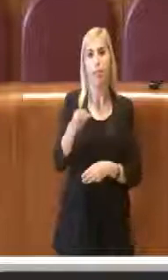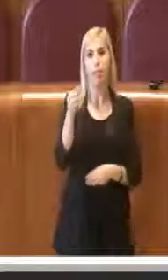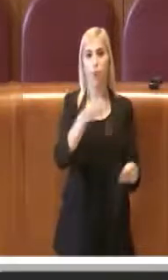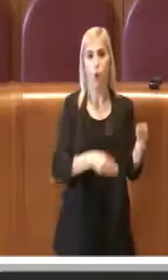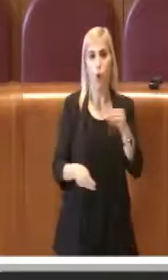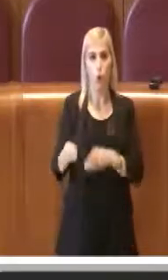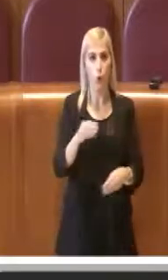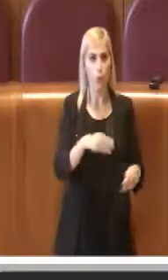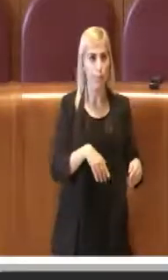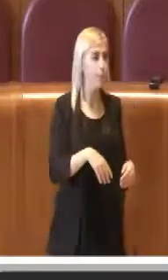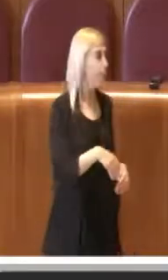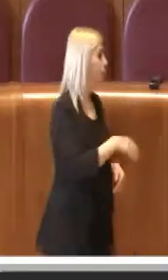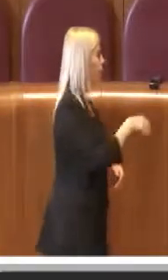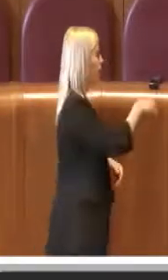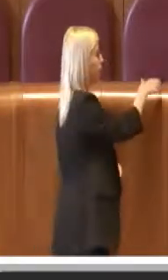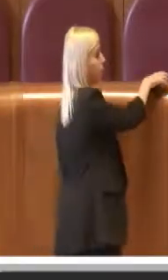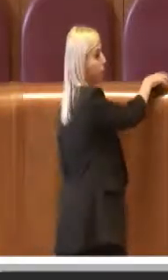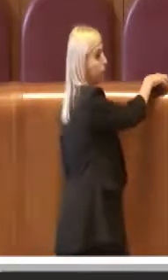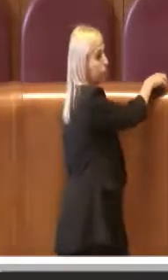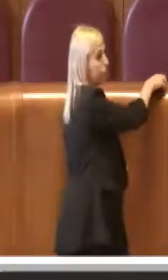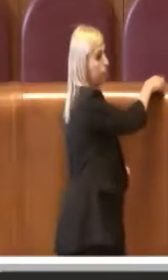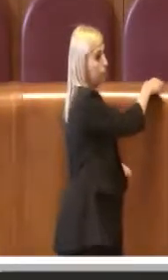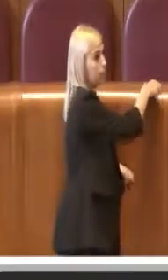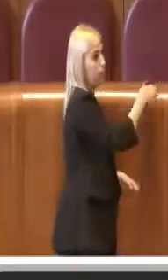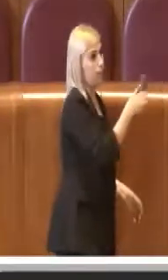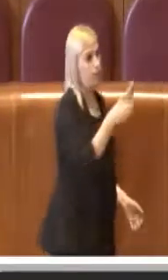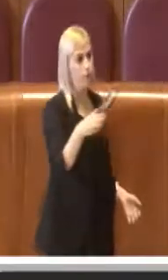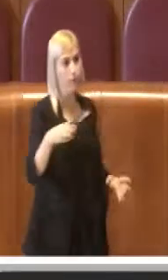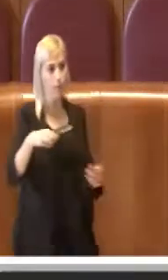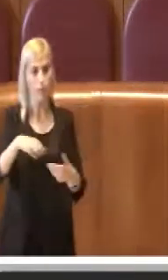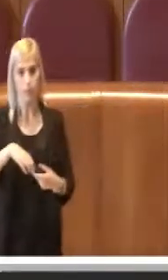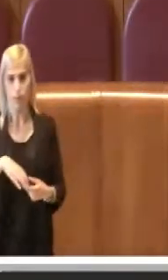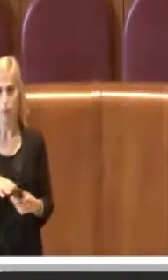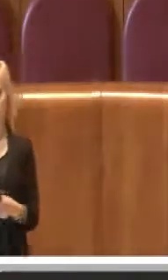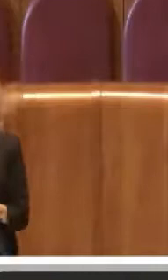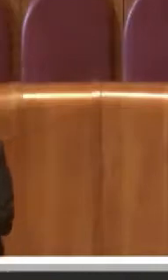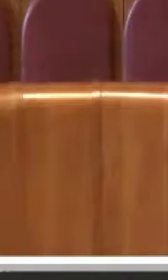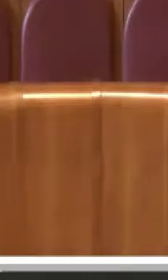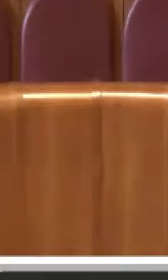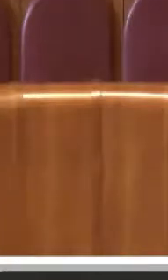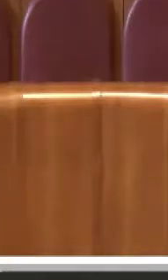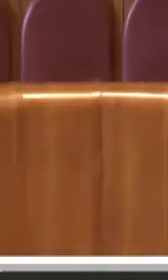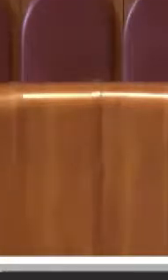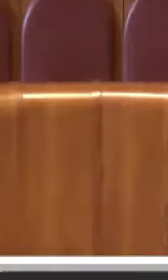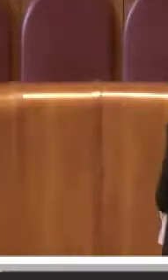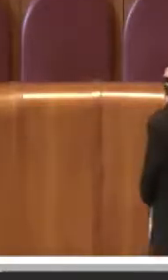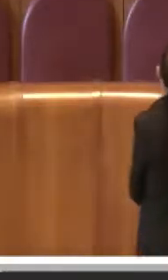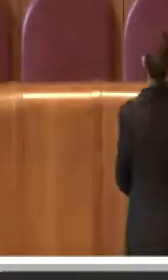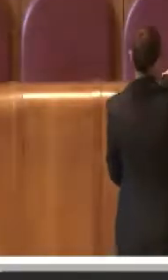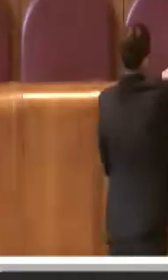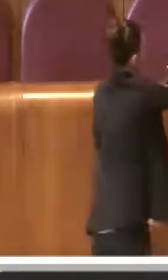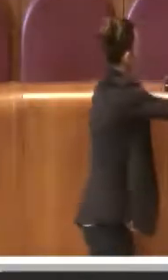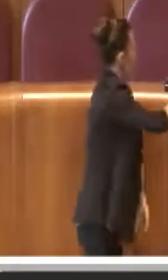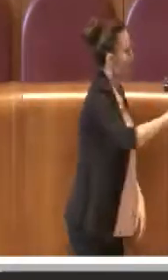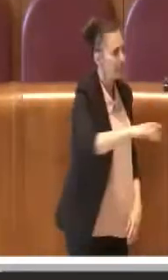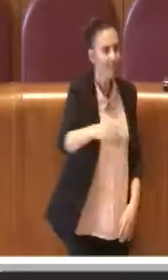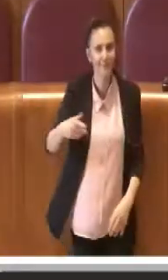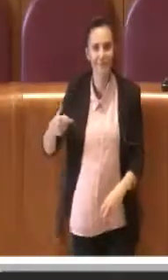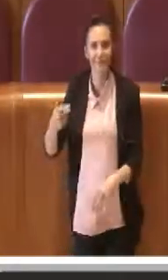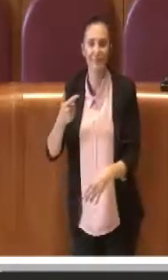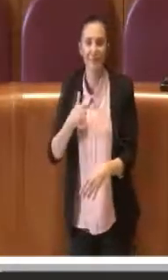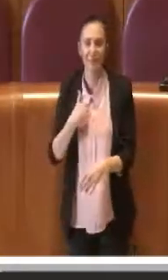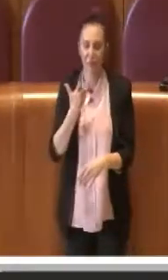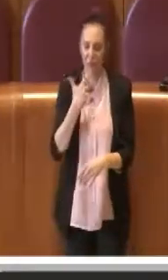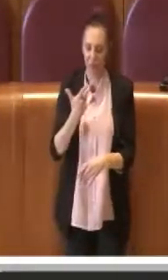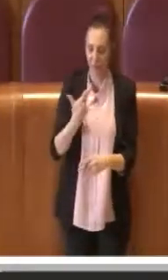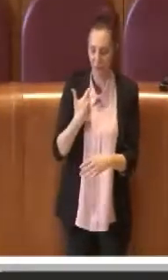grazie presidente io intervengo per insomma dare manforte